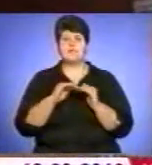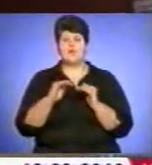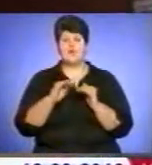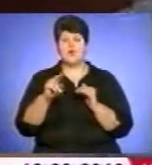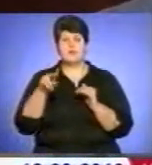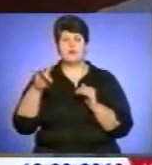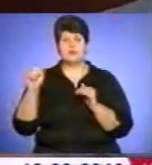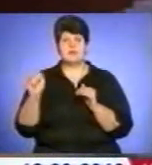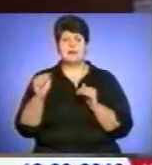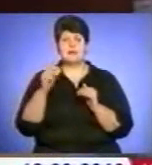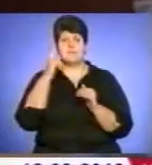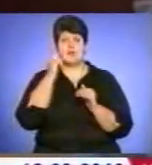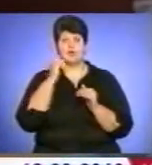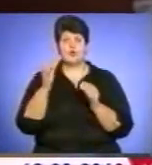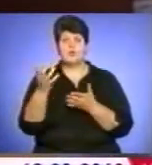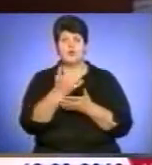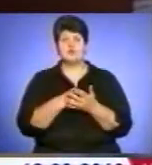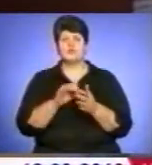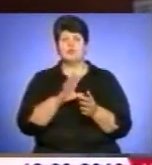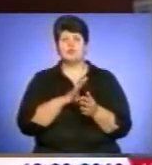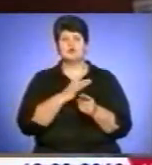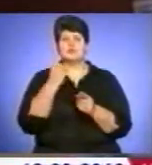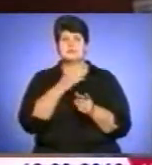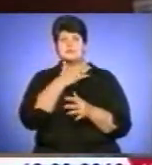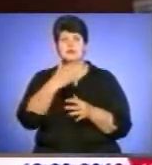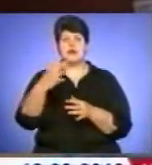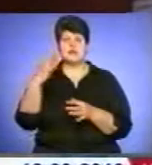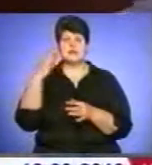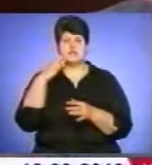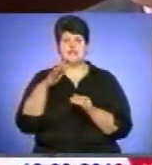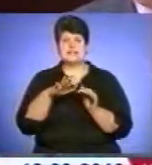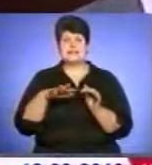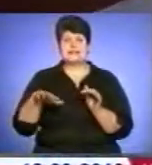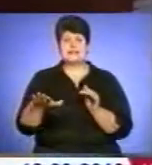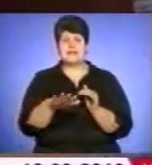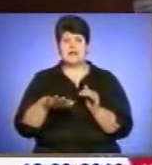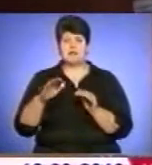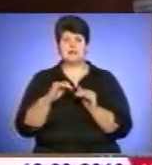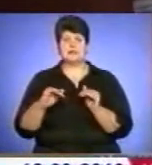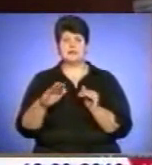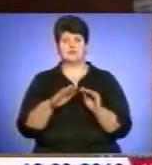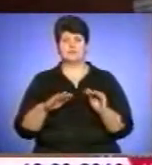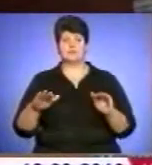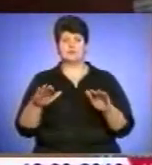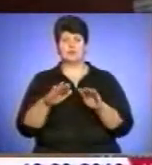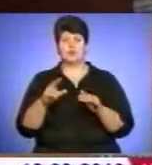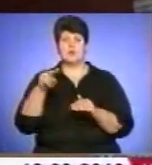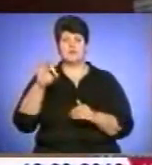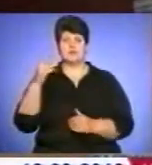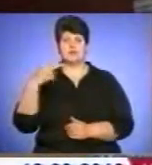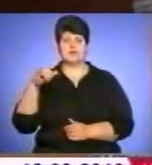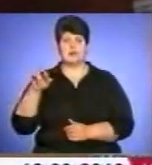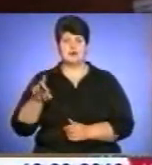медоборів вважався один із найбагатіших ділянок території Поділля.